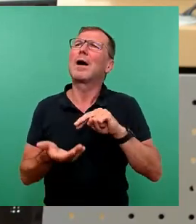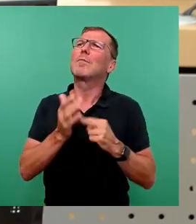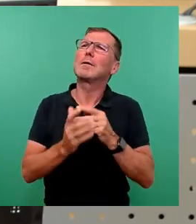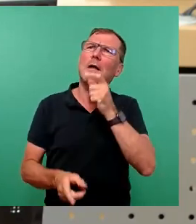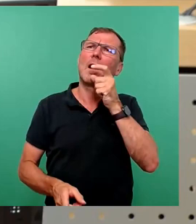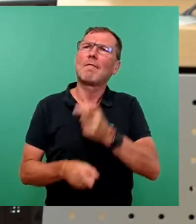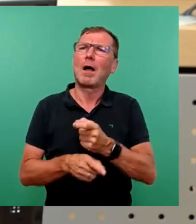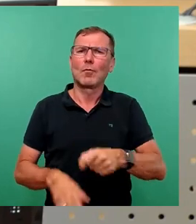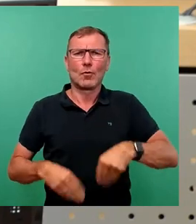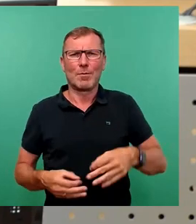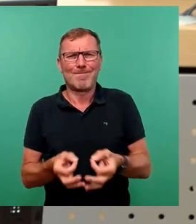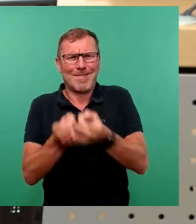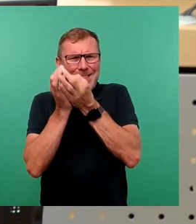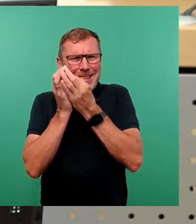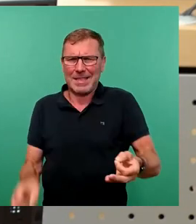gestellt.